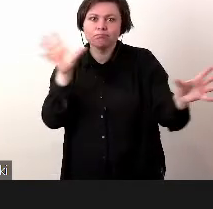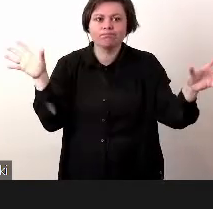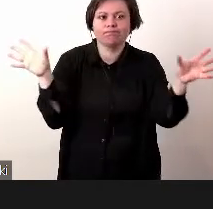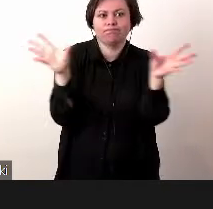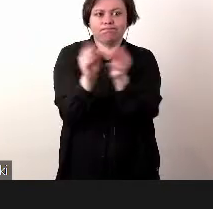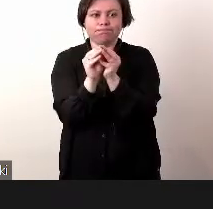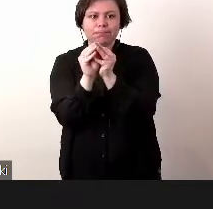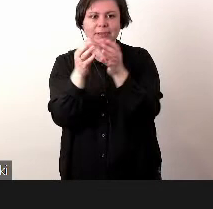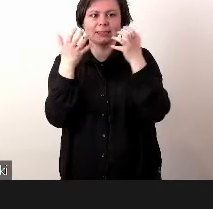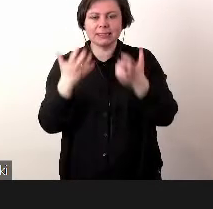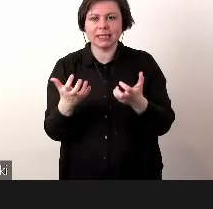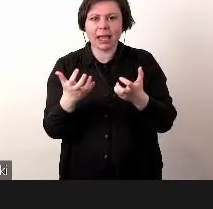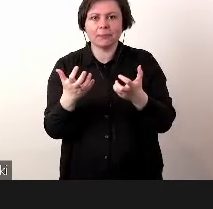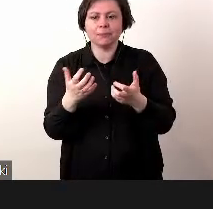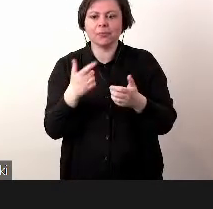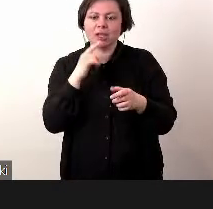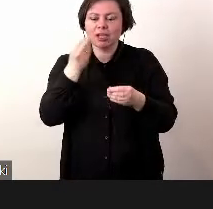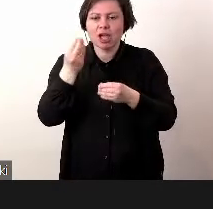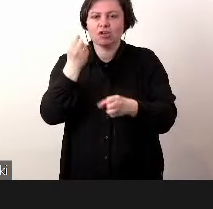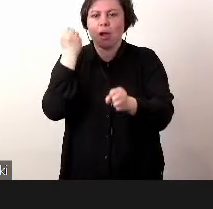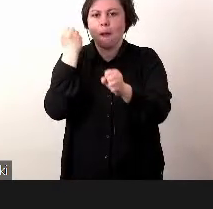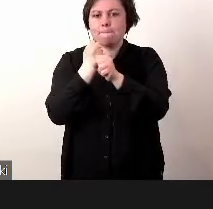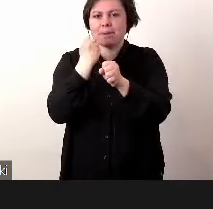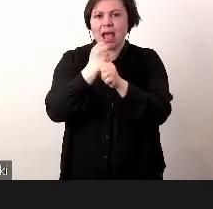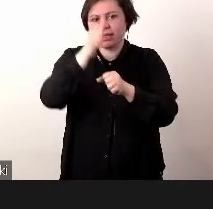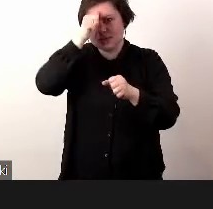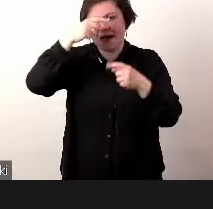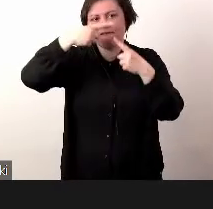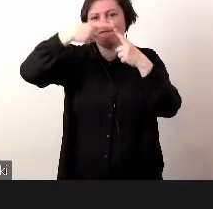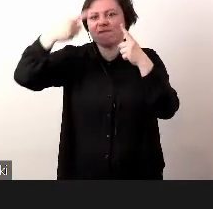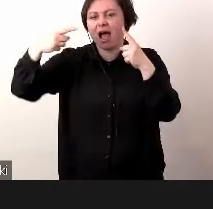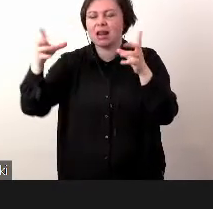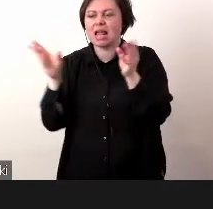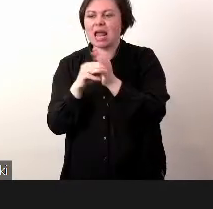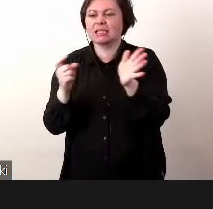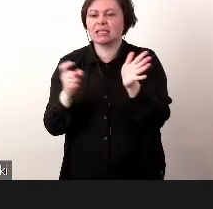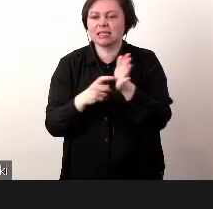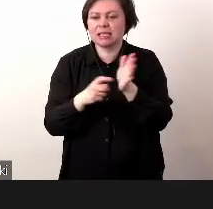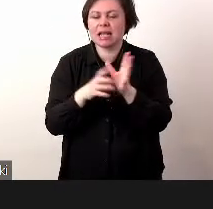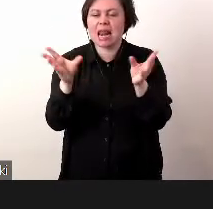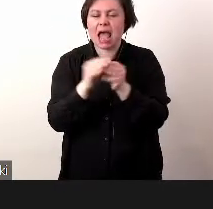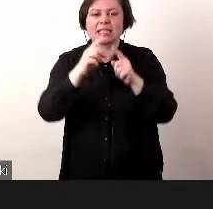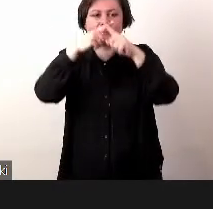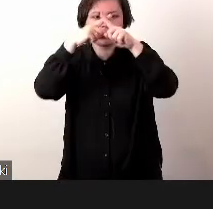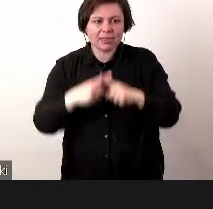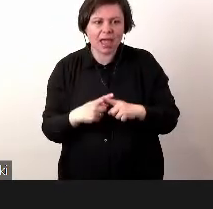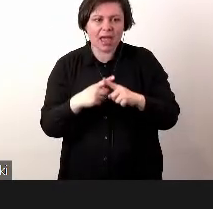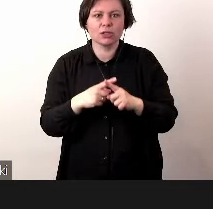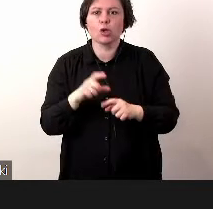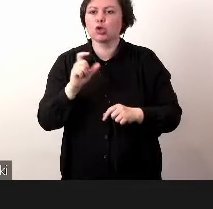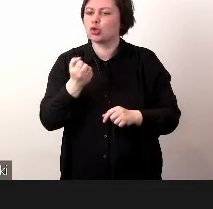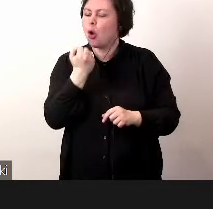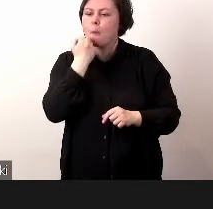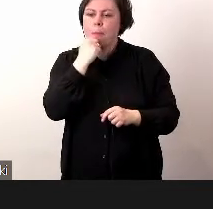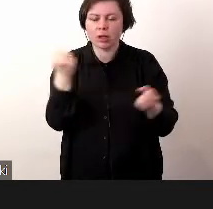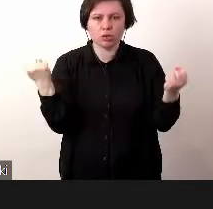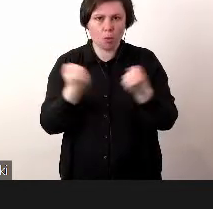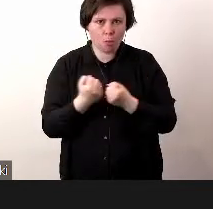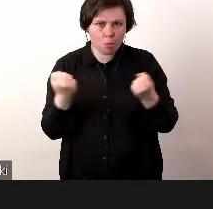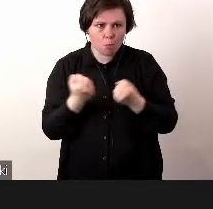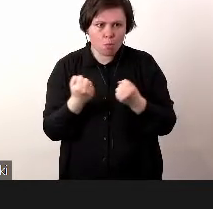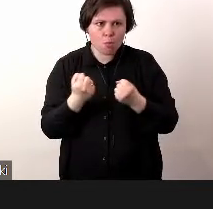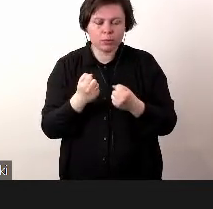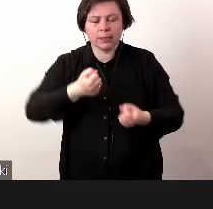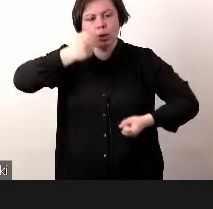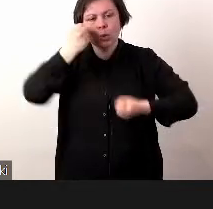razem, czyli pojawia się jeszcze praca taka wariantowa z wymaganiami, wariantowa z testami, co bardzo mocno